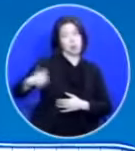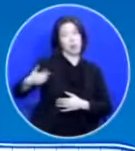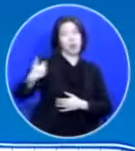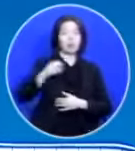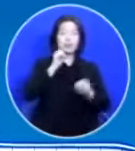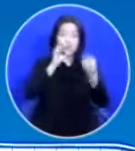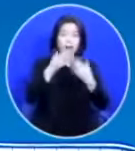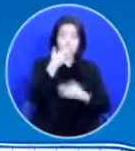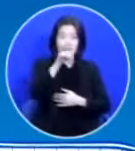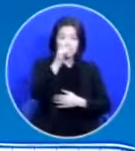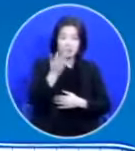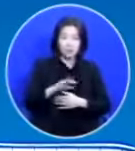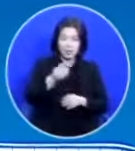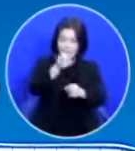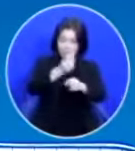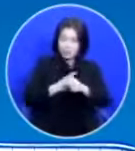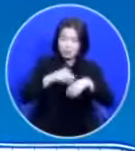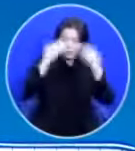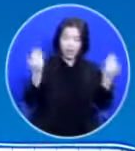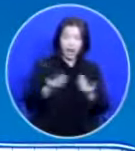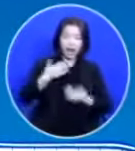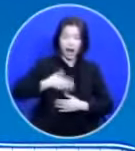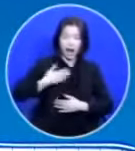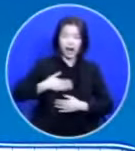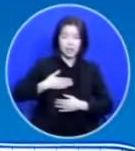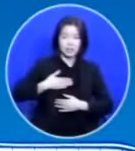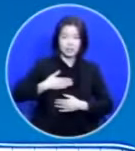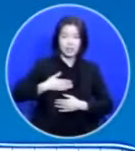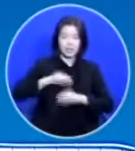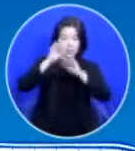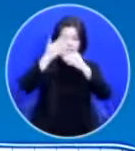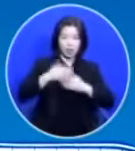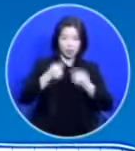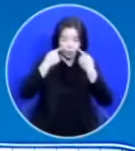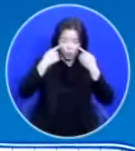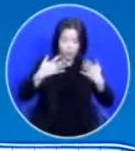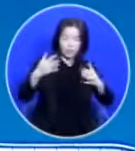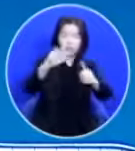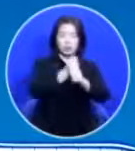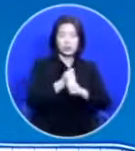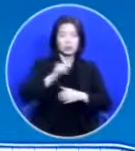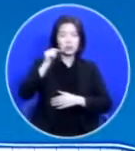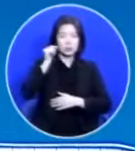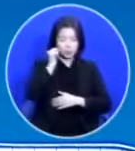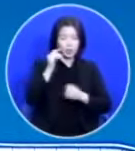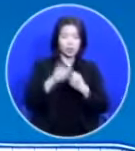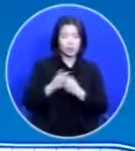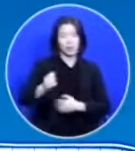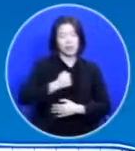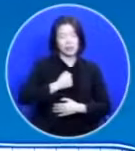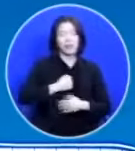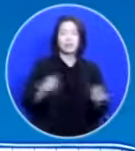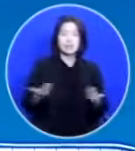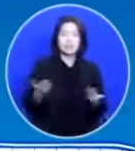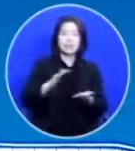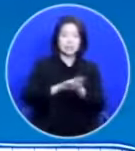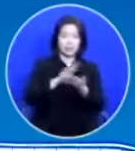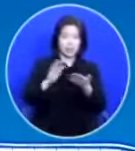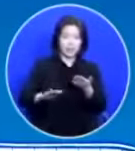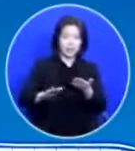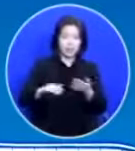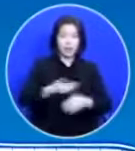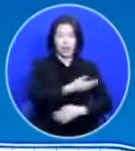이미 다 알고 있는 내용을 정확하게 내가 붙잡고 있지 못했으니 답답한 일입니다 여러분 새